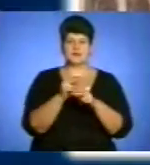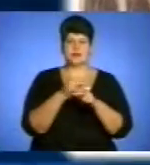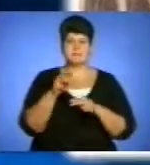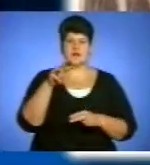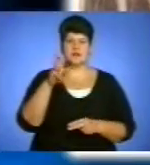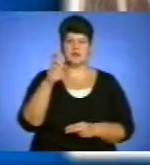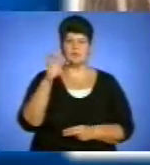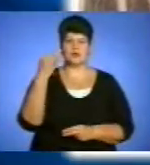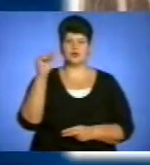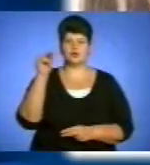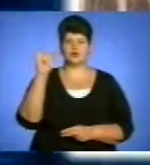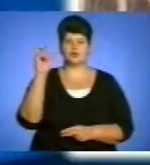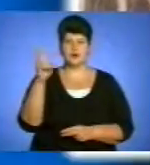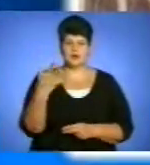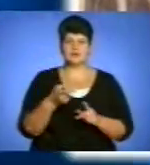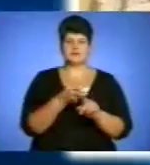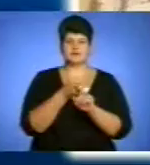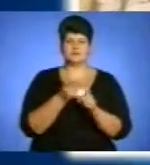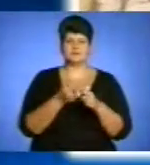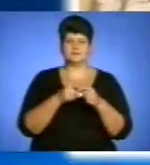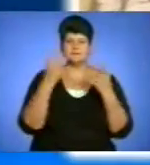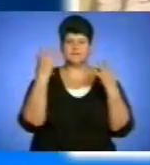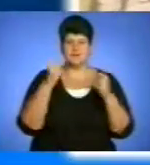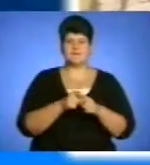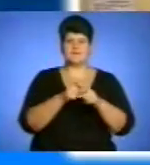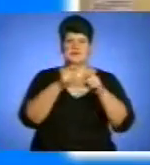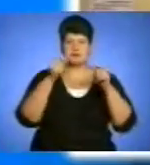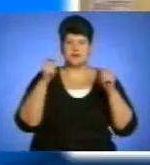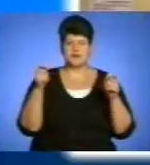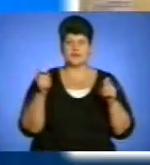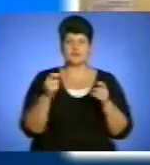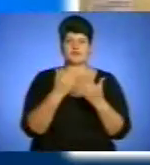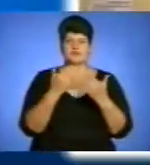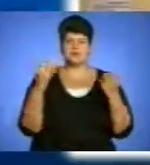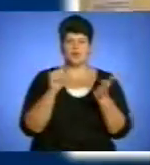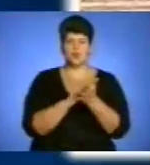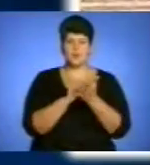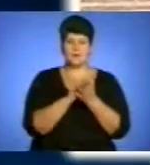Буйчука. З нагоди пам'ятної дати в обласному архіві відкрили виставку документів і світлин.